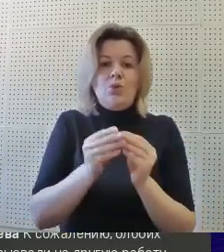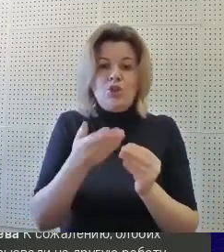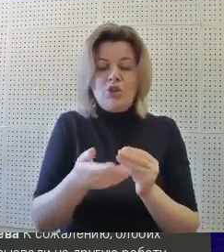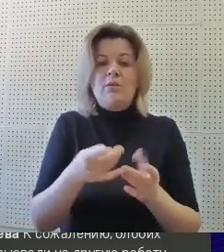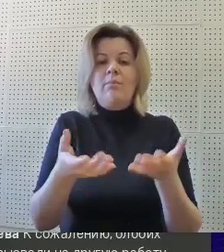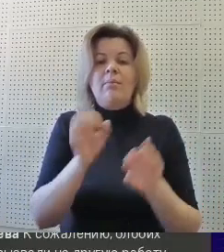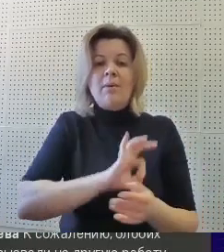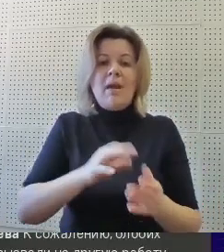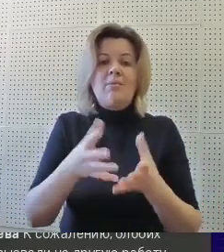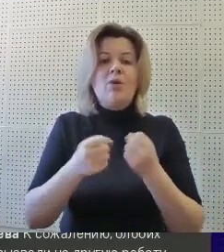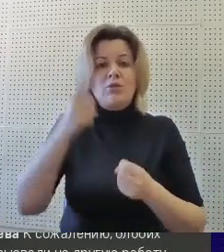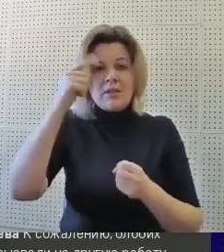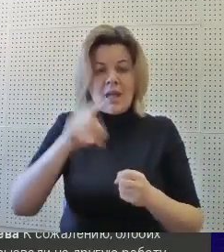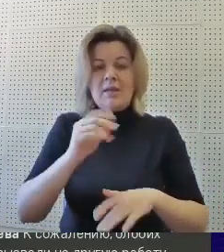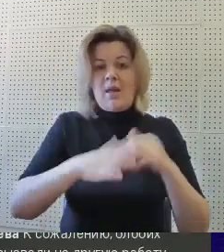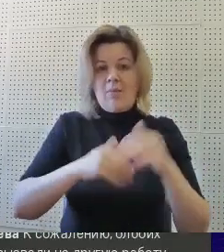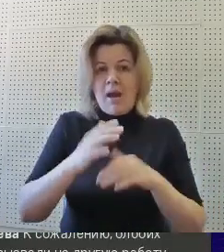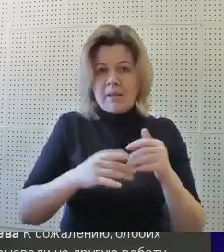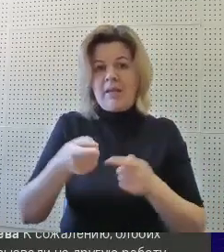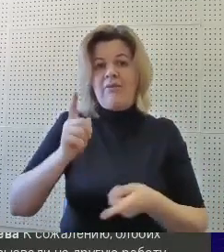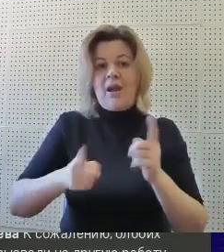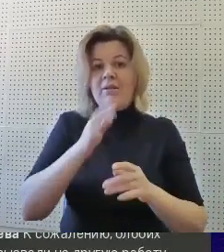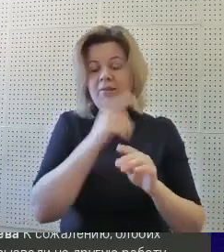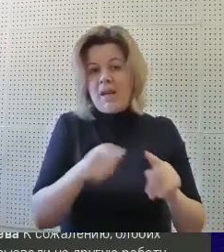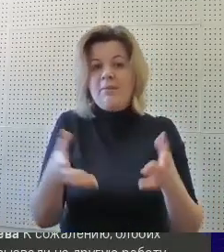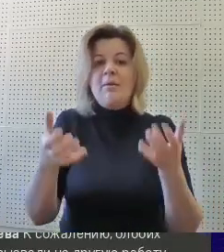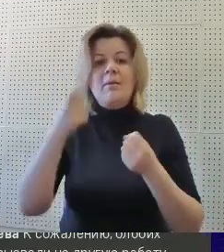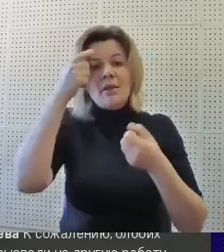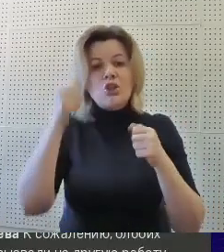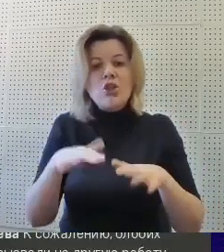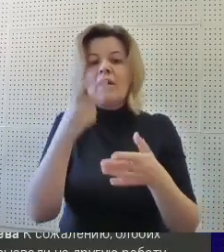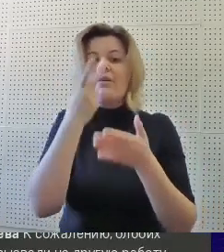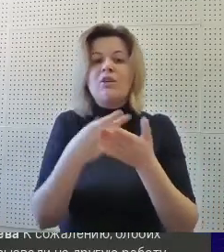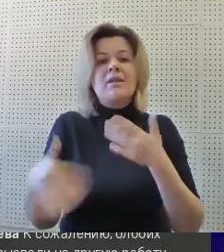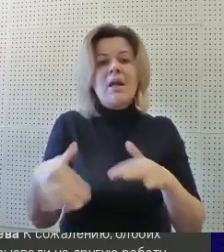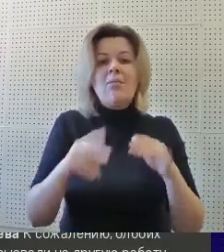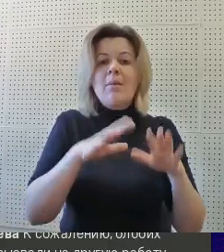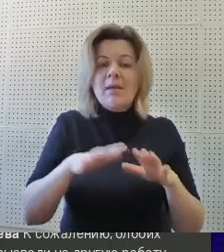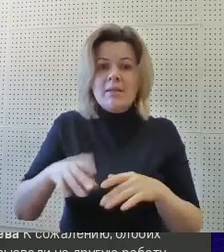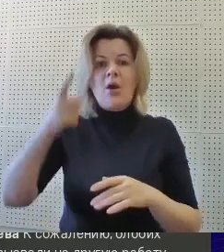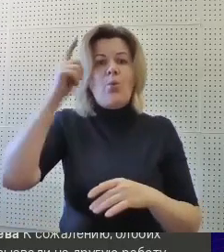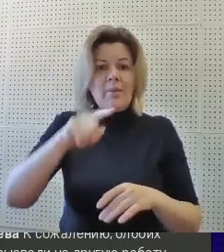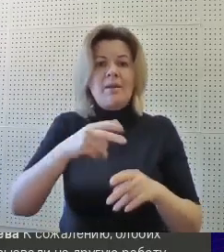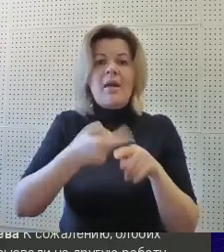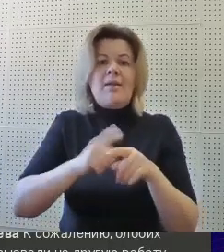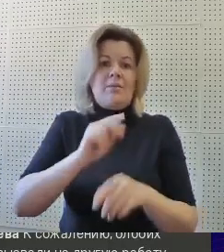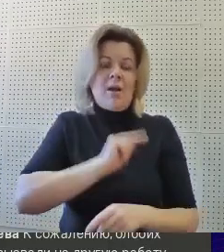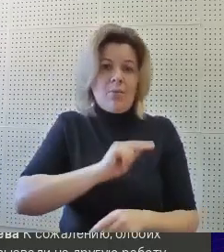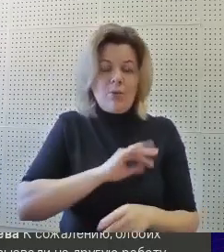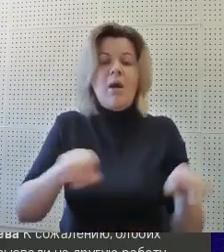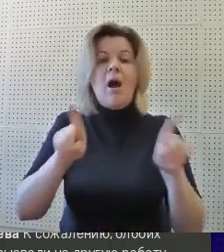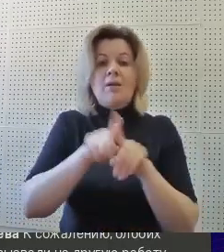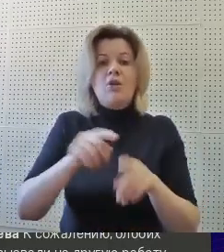полученные знания на практике в реальном времени, принимать решения, видеть свои слабые места и уметь работать над ними, а